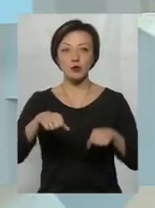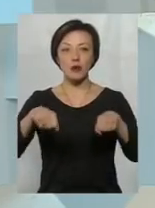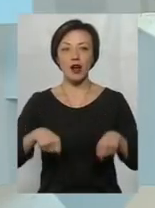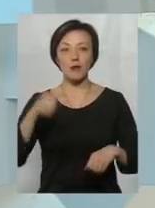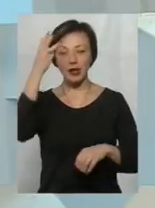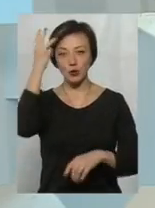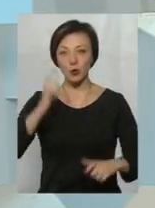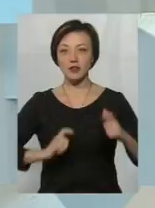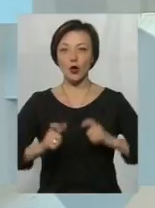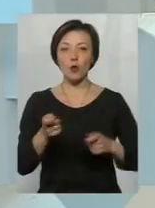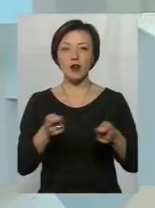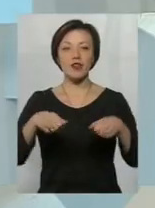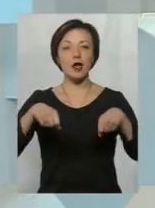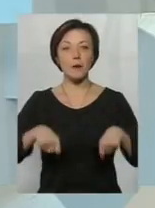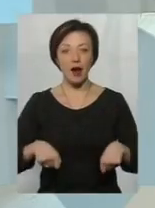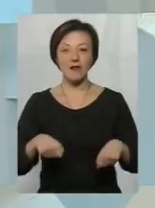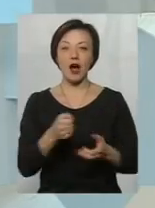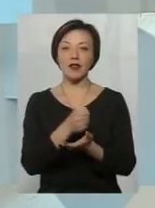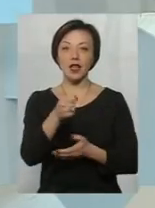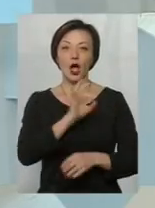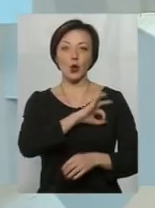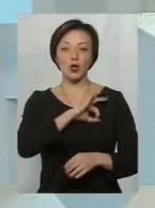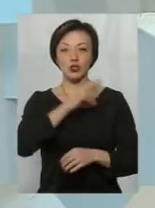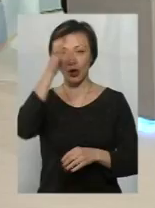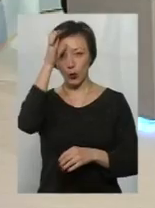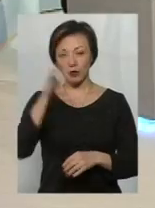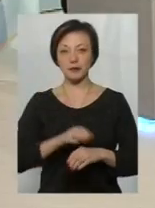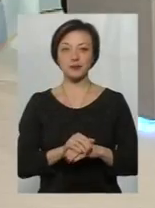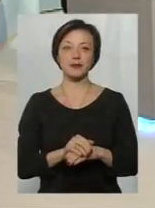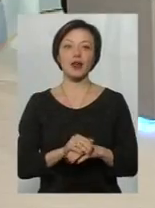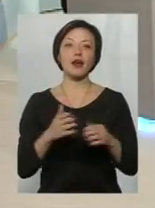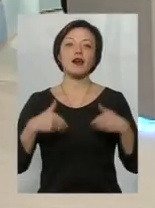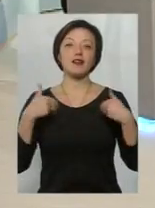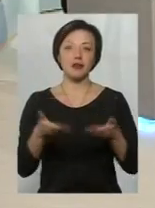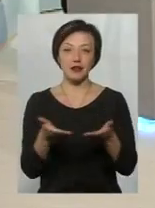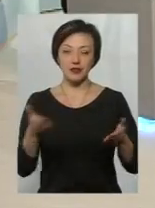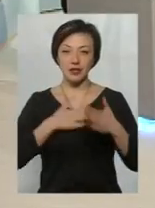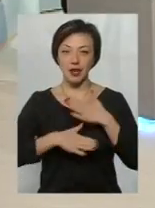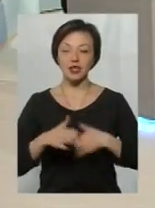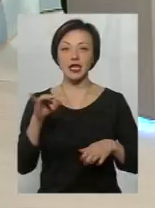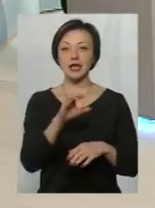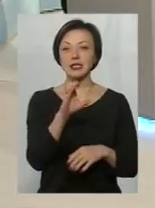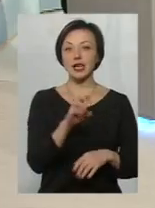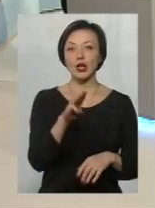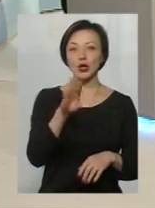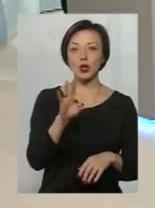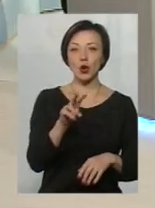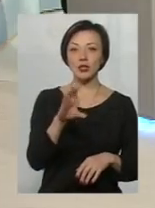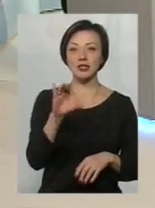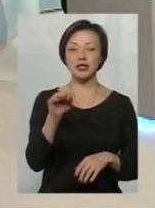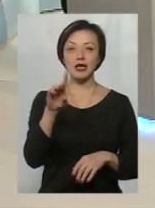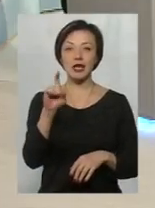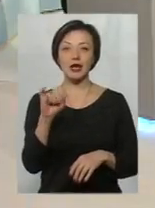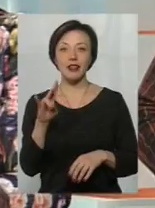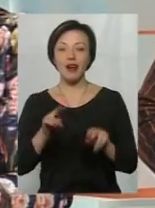Хмельницького університету управління та права, кандидат юридичних наук, доцент. Рада вітати вас сьогодні. Та Сергій Толстіхін, викладач польської